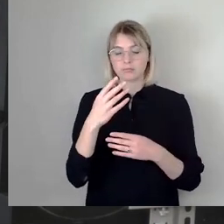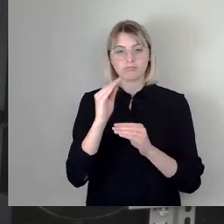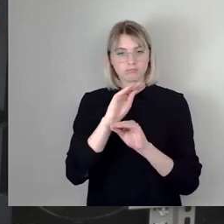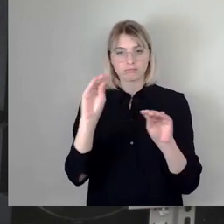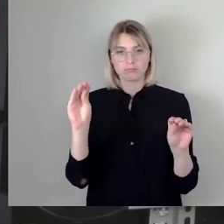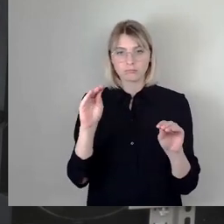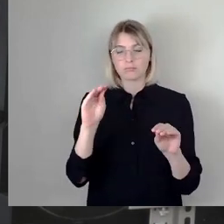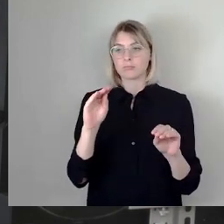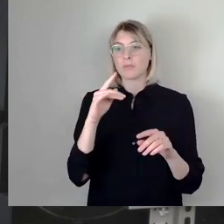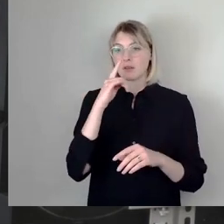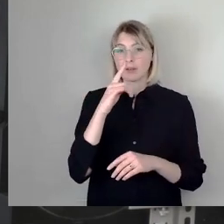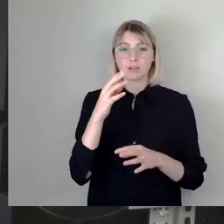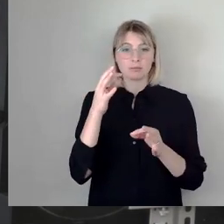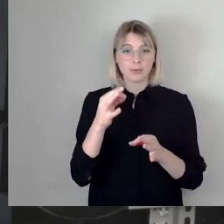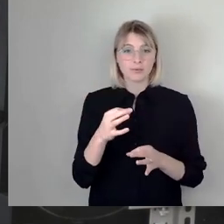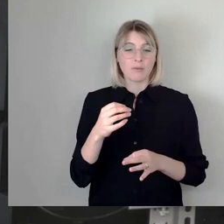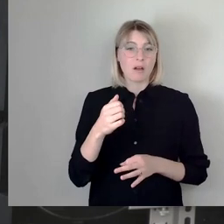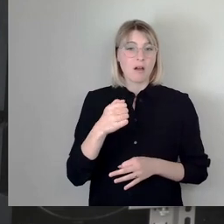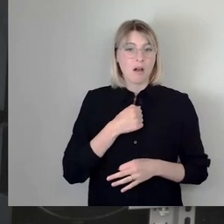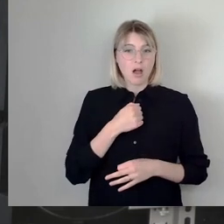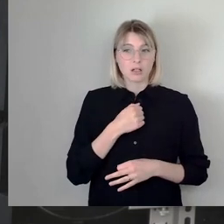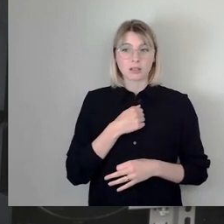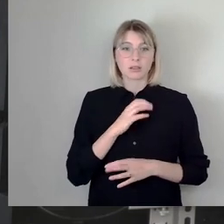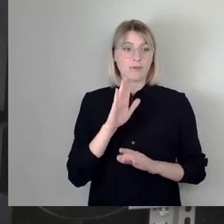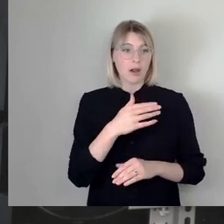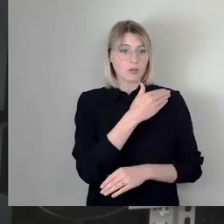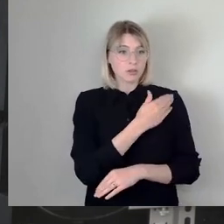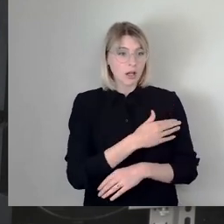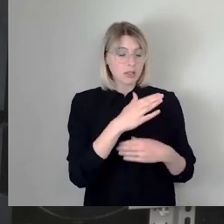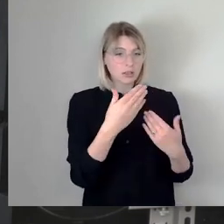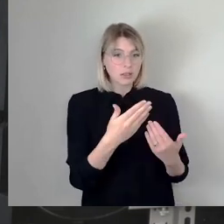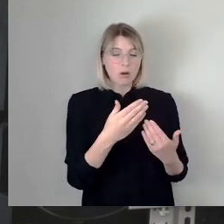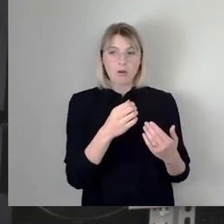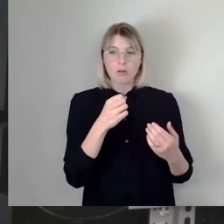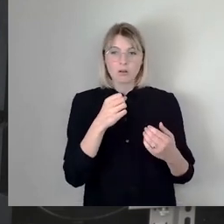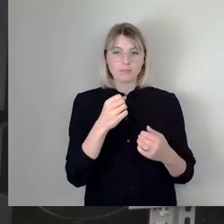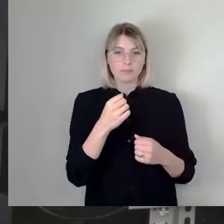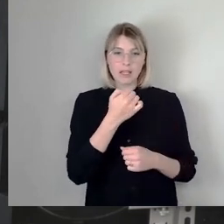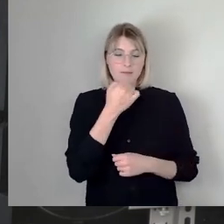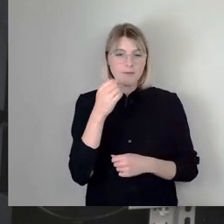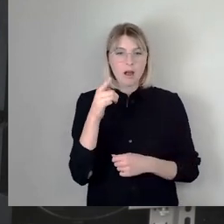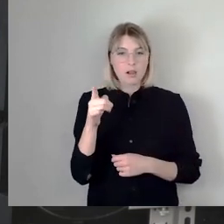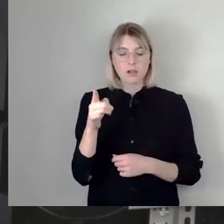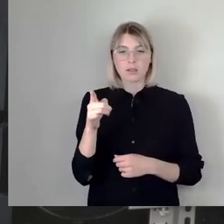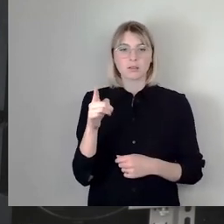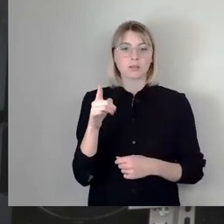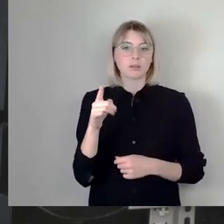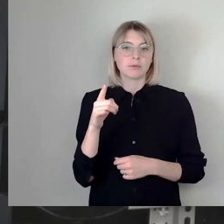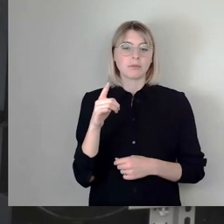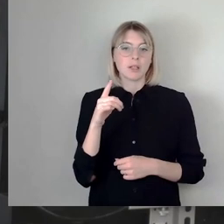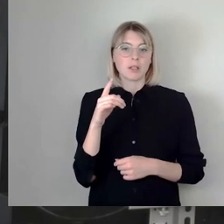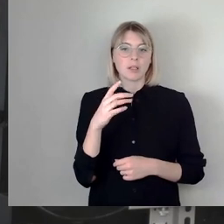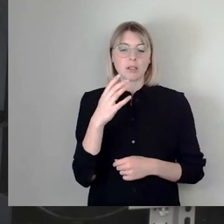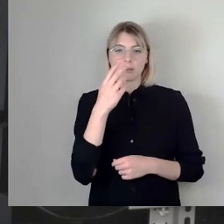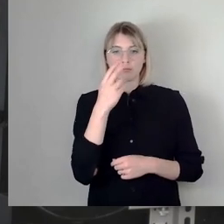Instrumentalisierung der falschen Seite mit den eigenen Instrumenten der Relativierung, der Verharmlosung und des Verschweigens agiert